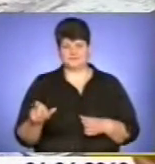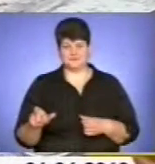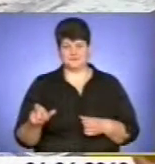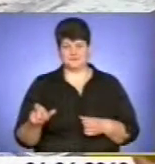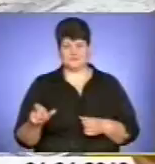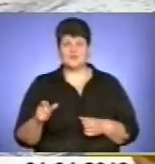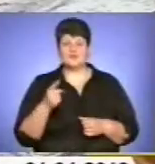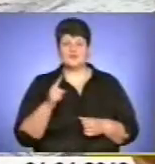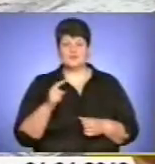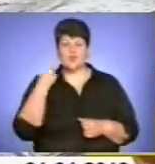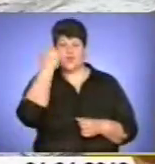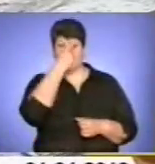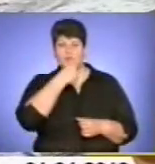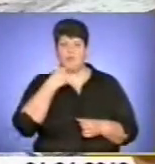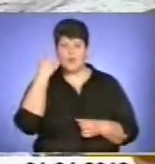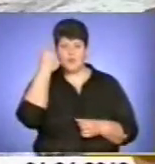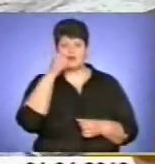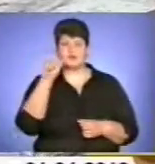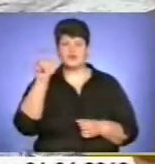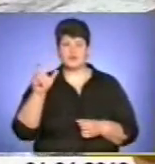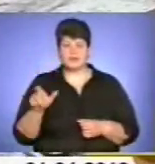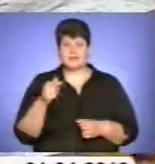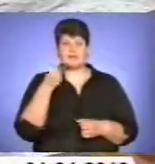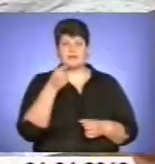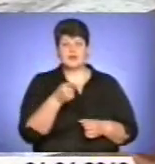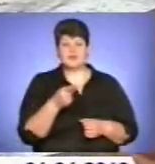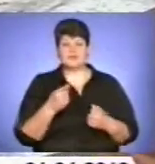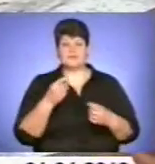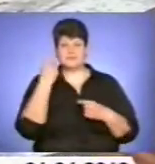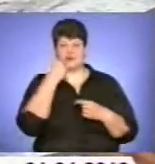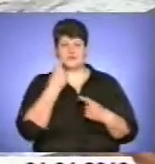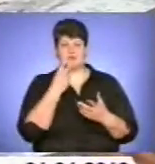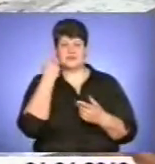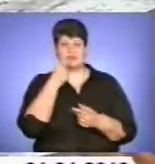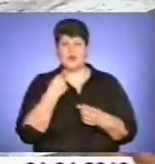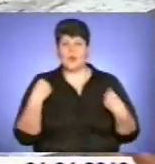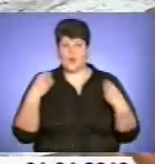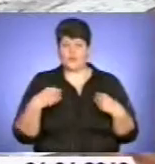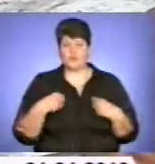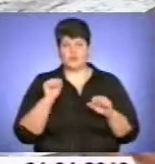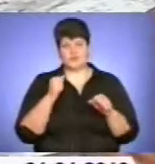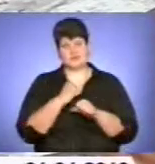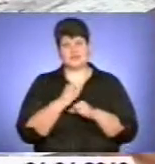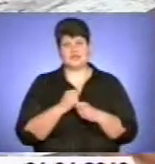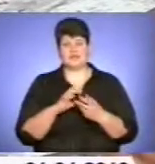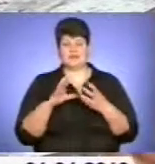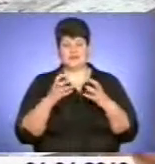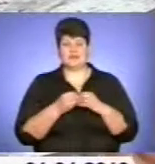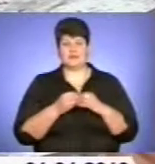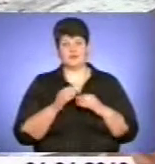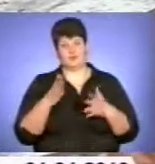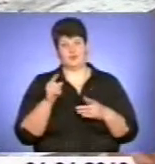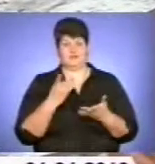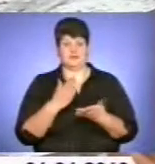по образу людини, по її виразу обличчя, по одягу завжди можна зробити висновок, в якому вона зараз в емоційному